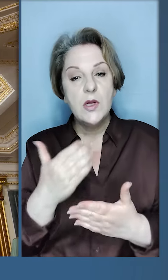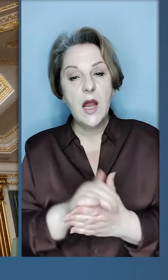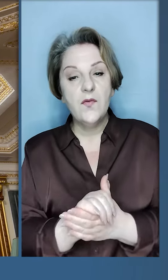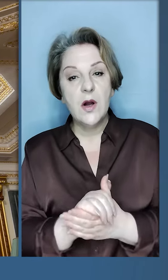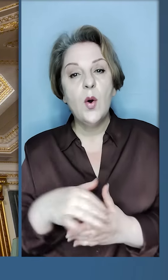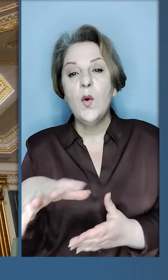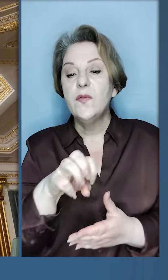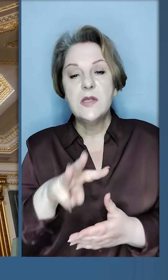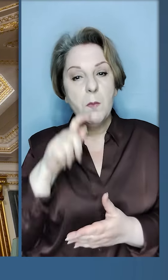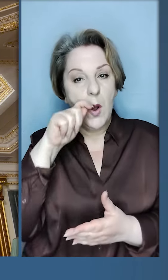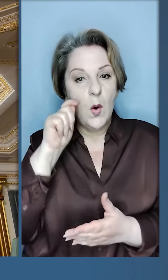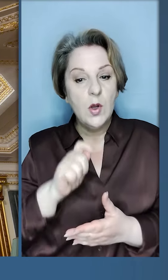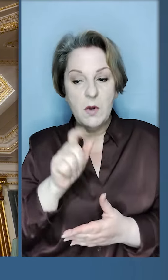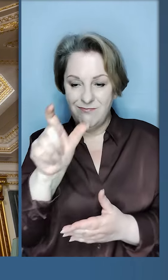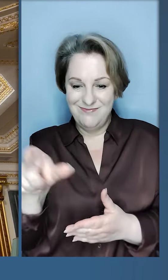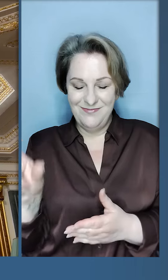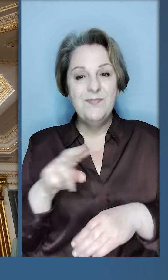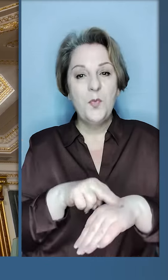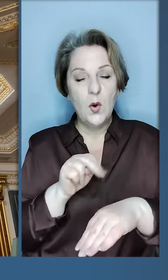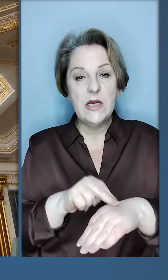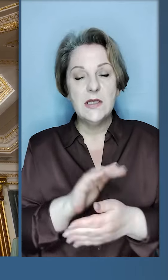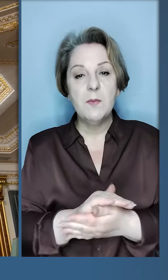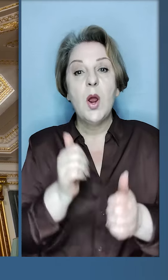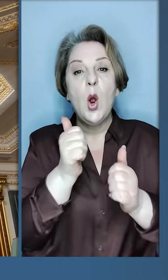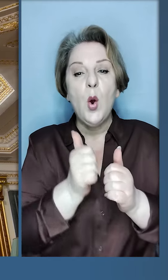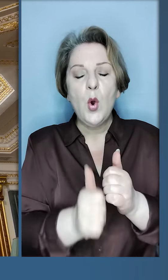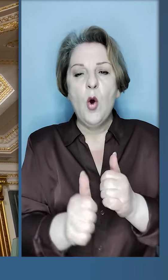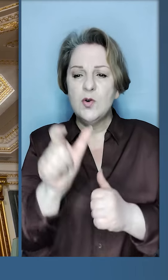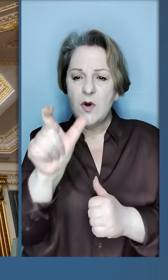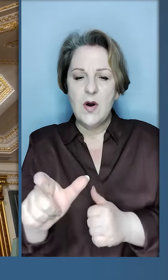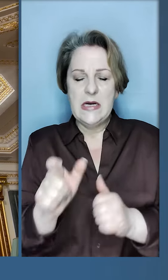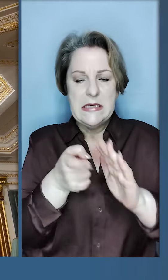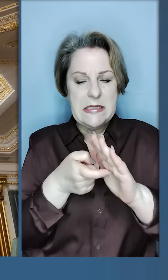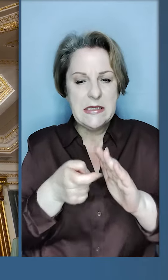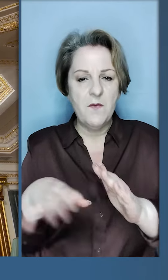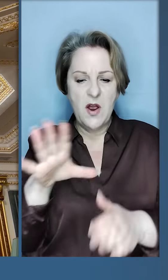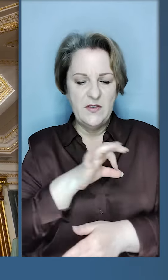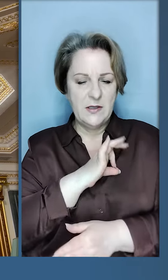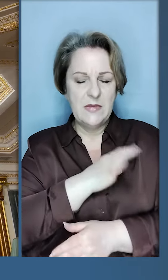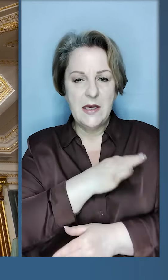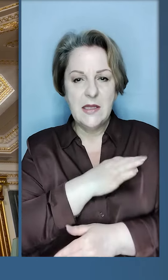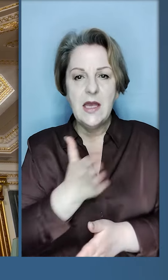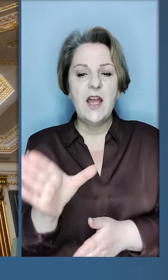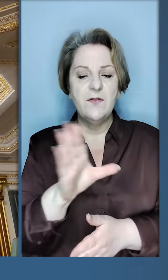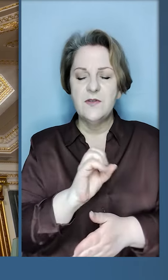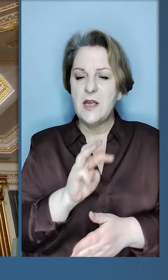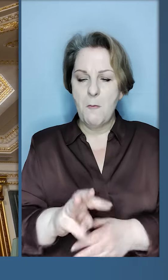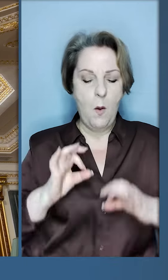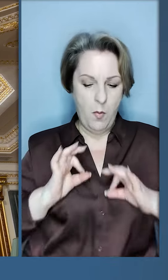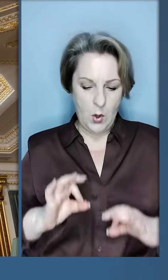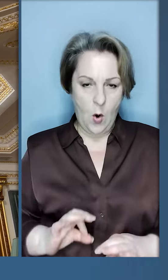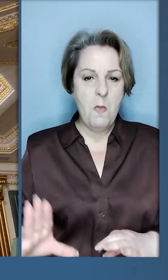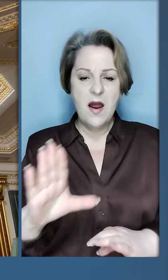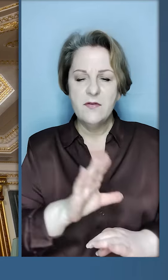подякувати усім українським поліцейським, кожному слідчому, усім детективам, усім